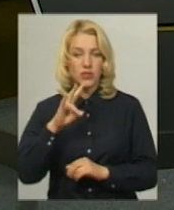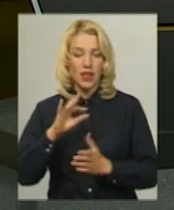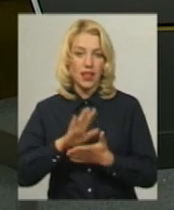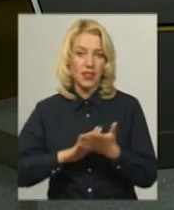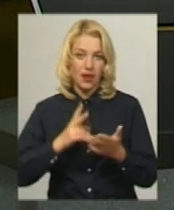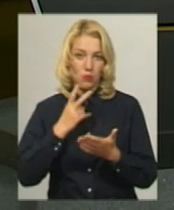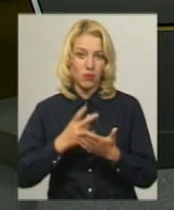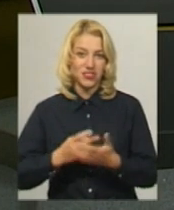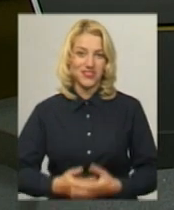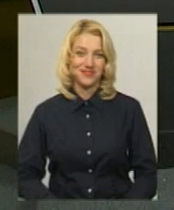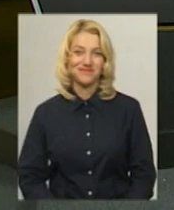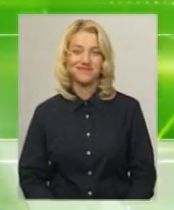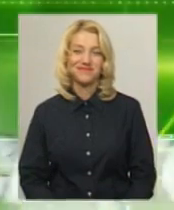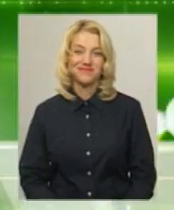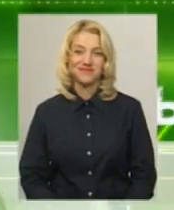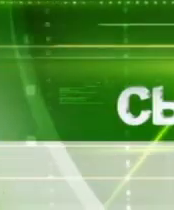Далі ви побачите.